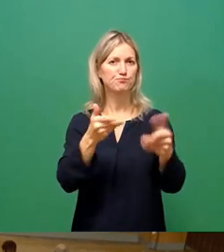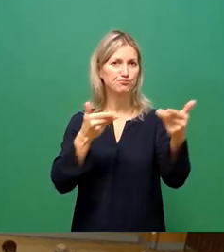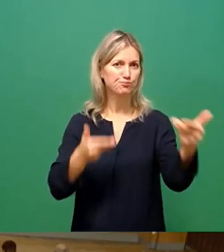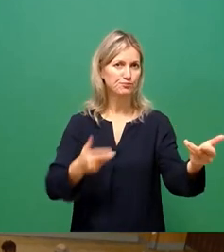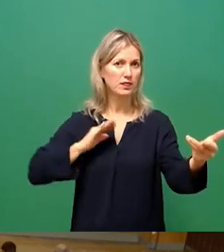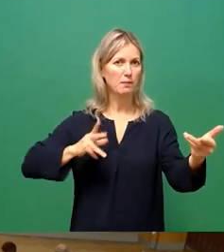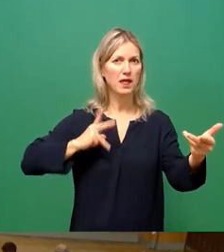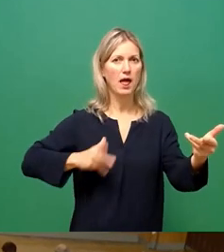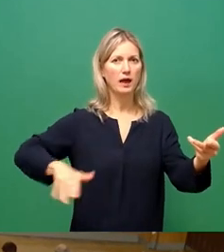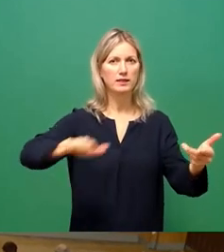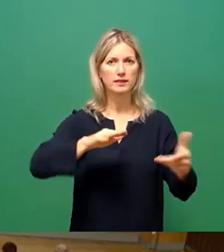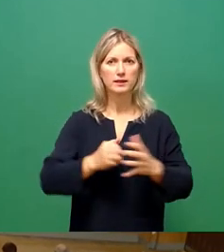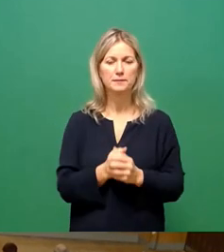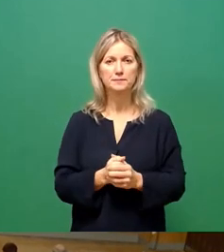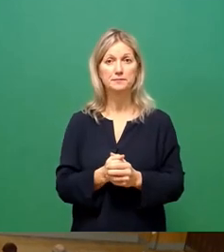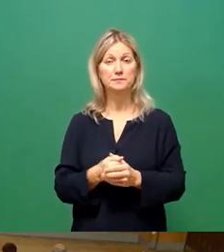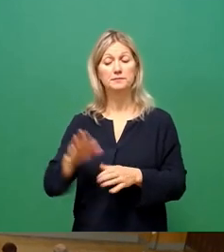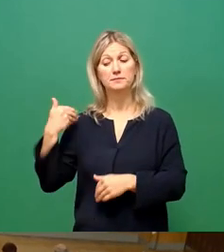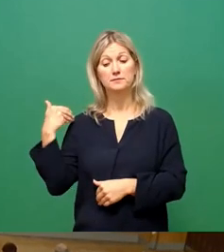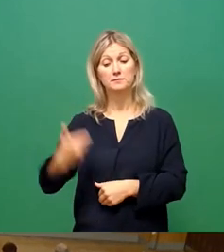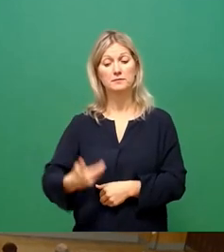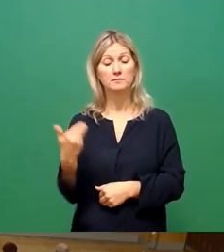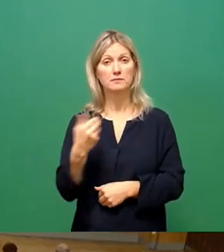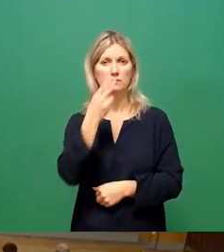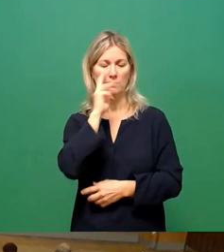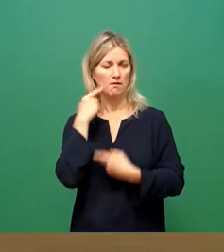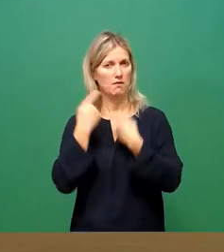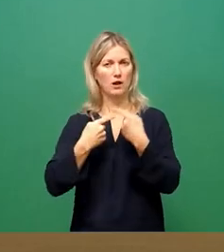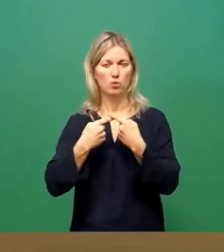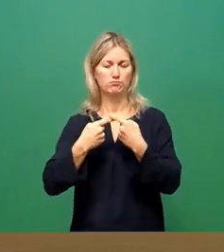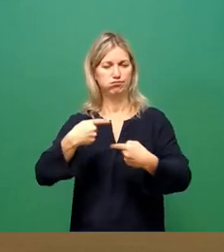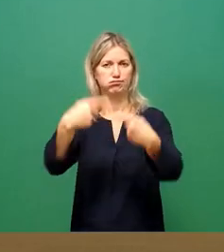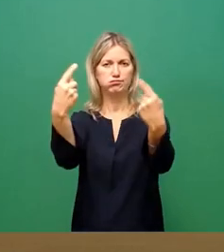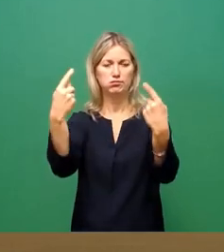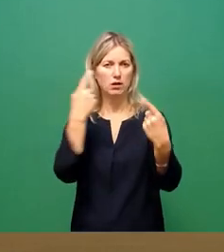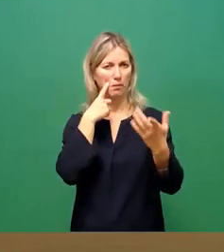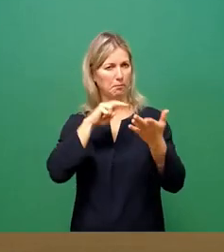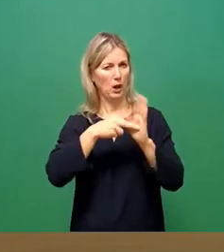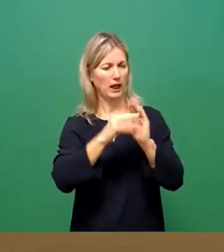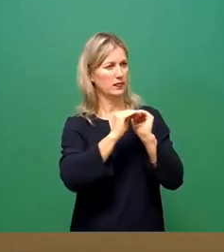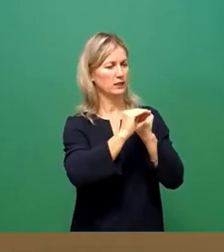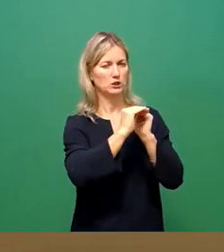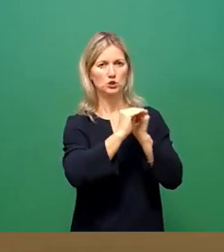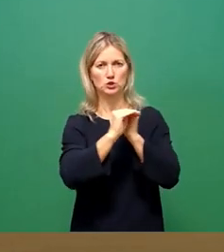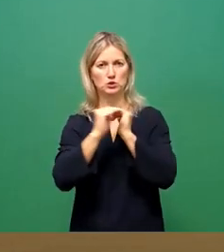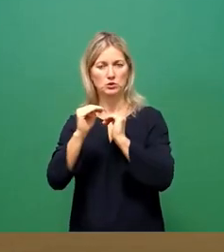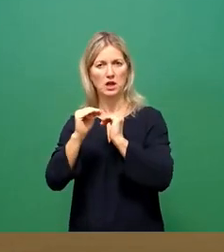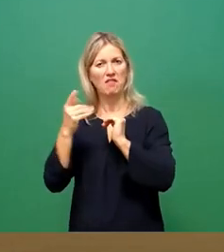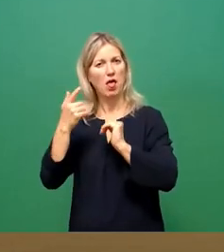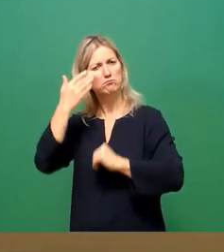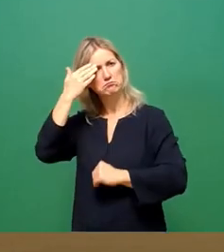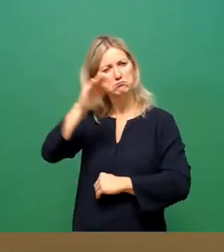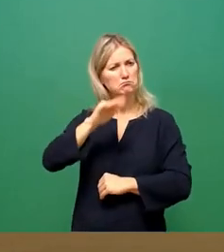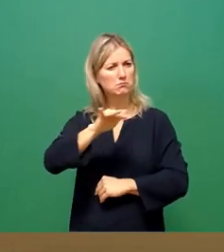Wir erleben in diesen Tagen eine so schnelle Entwicklung auf verschiedenen politischen Ebenen, dass es selbst Kennern der Materie schwerfällt,